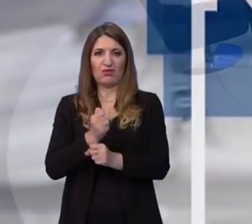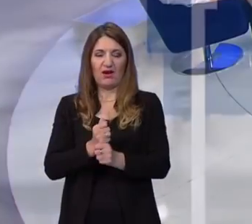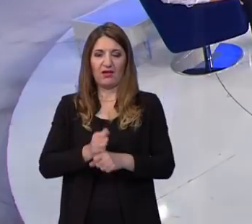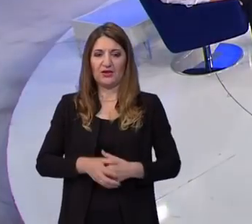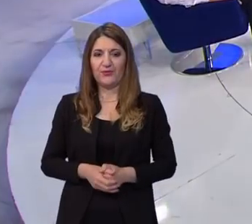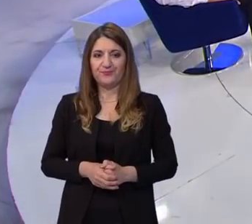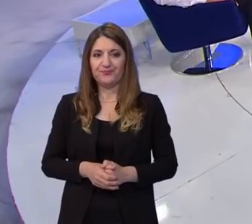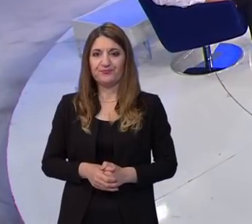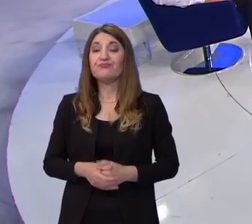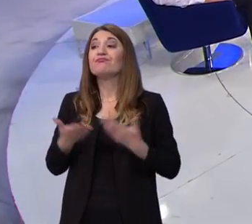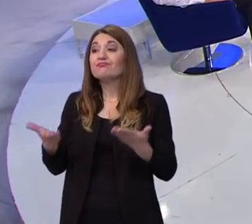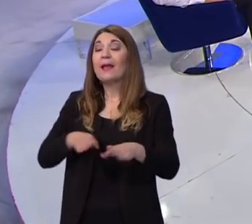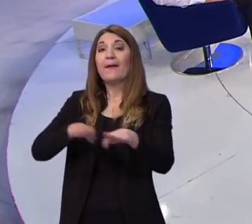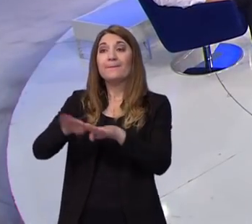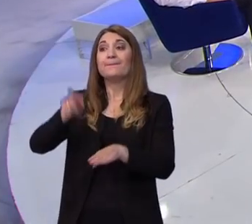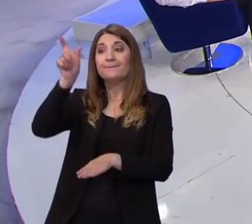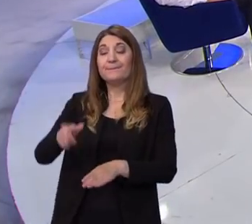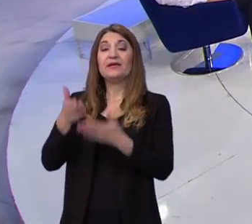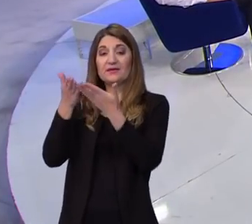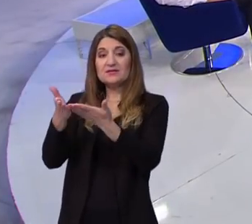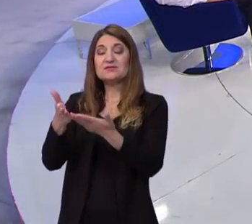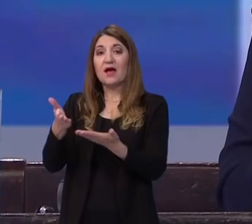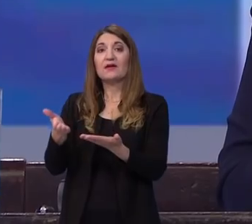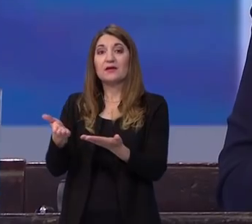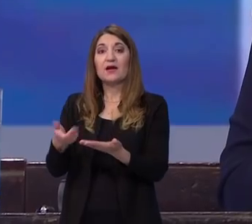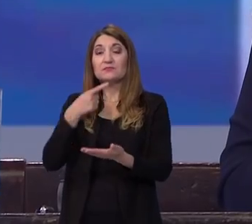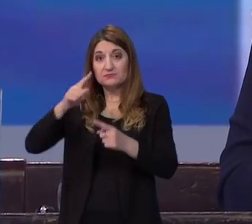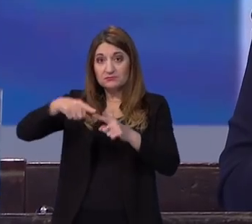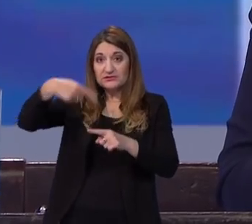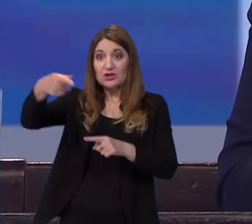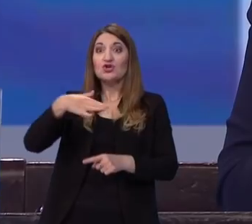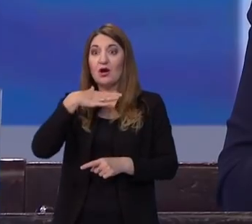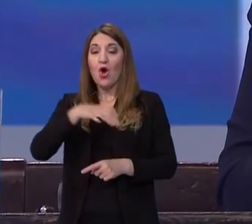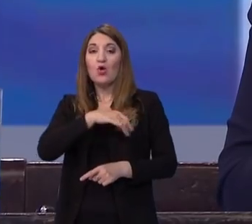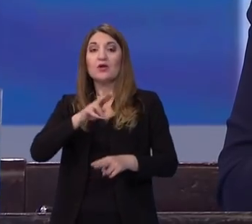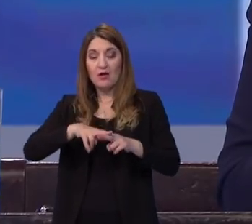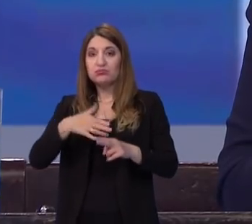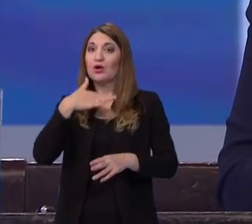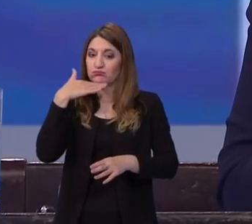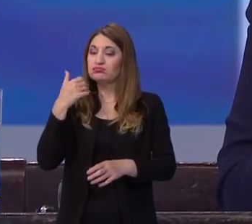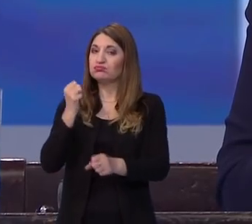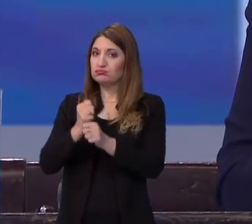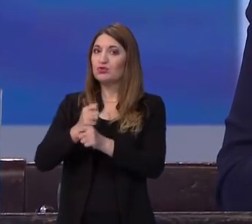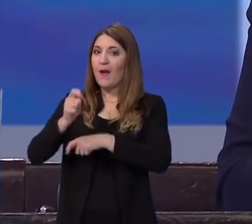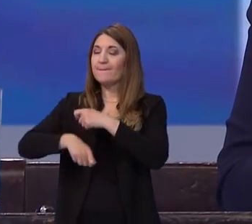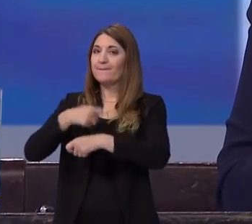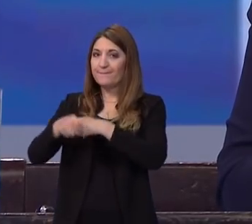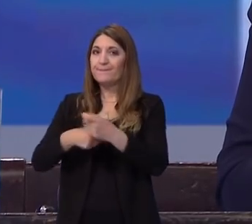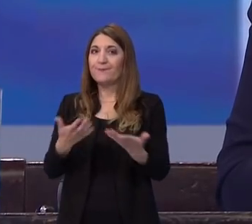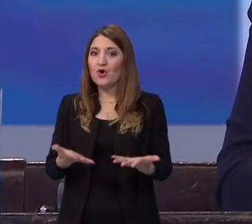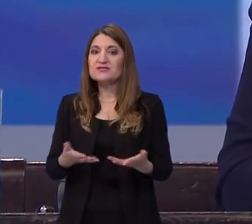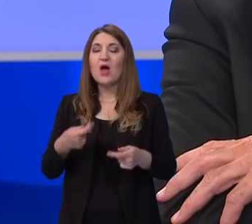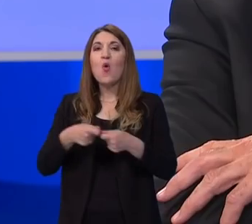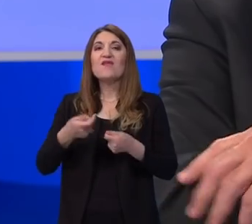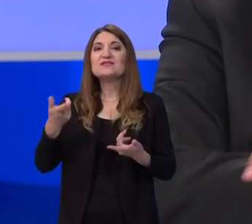Evo, ministro, idemo redom. Čini se da ćete sljedećeg godina, će biti dosta posla, naime, oko